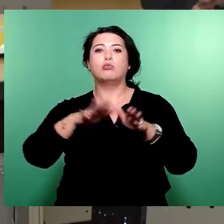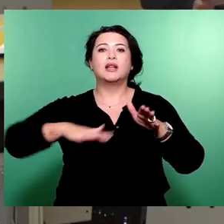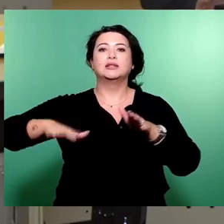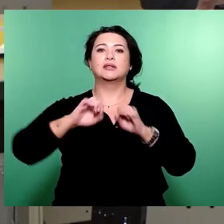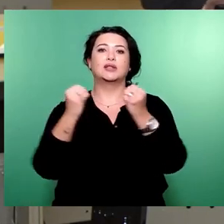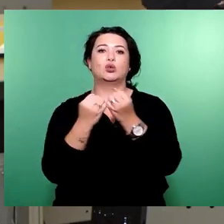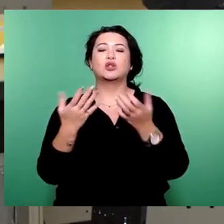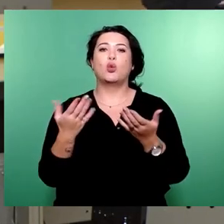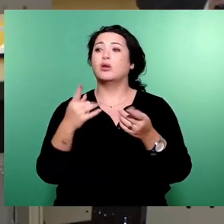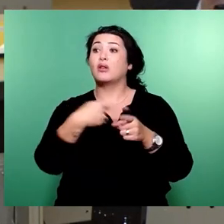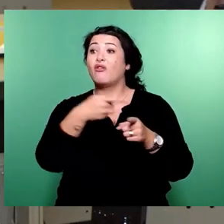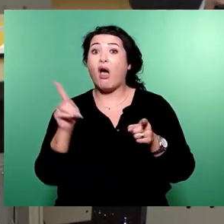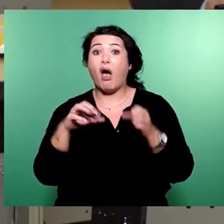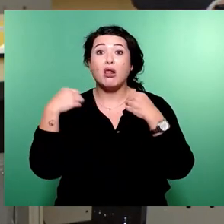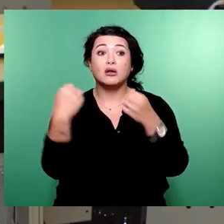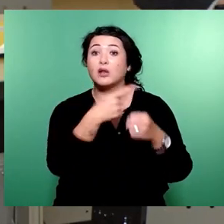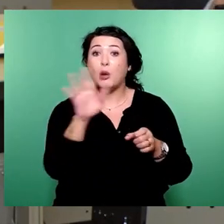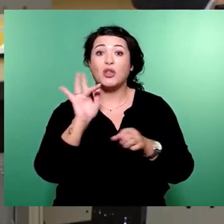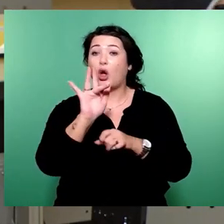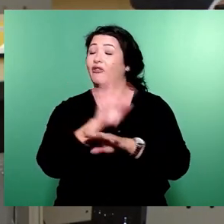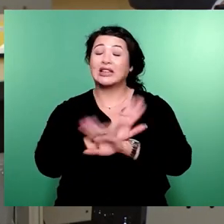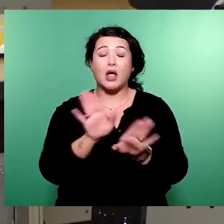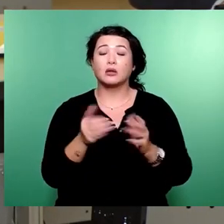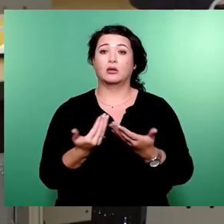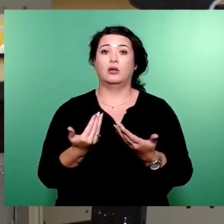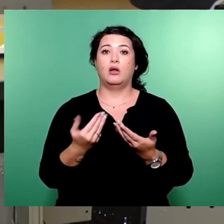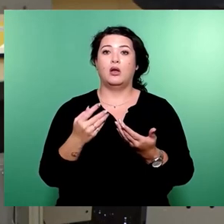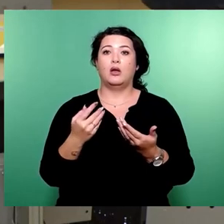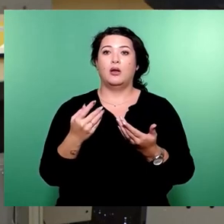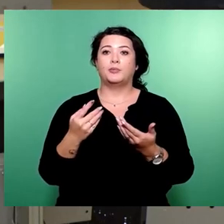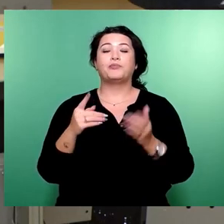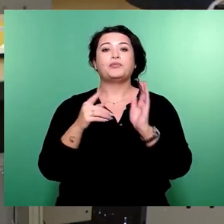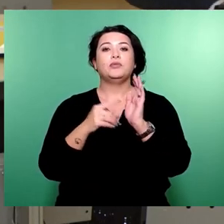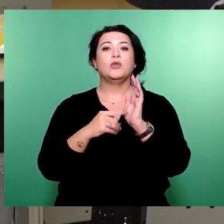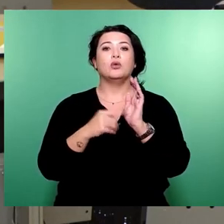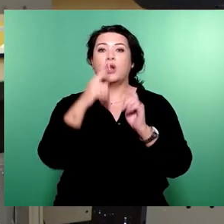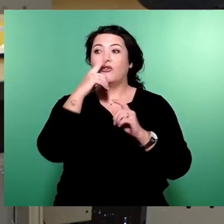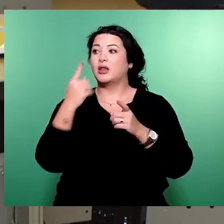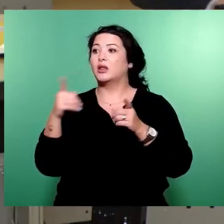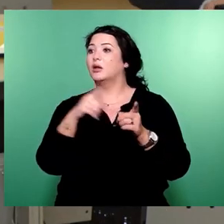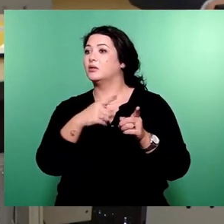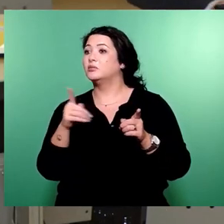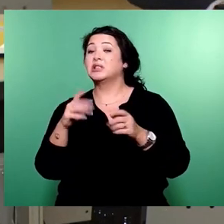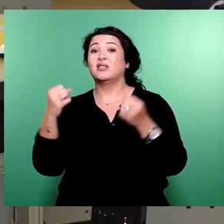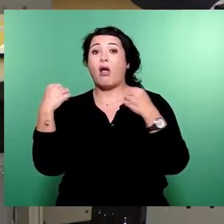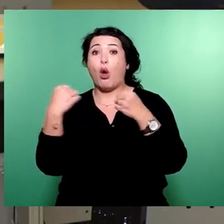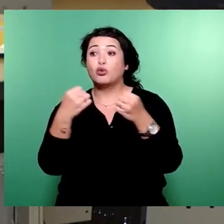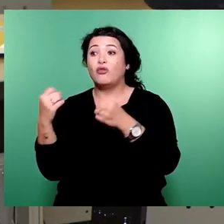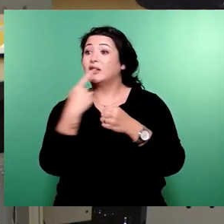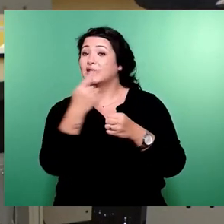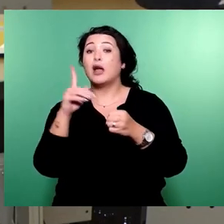betroffen. Kann man jetzt darüber streiten, ob gerade der Autofahrer diejenigen sein sollen, die dazu beitragen. Aber nicht mal die wären